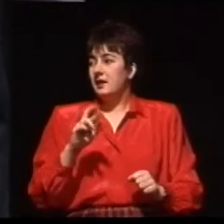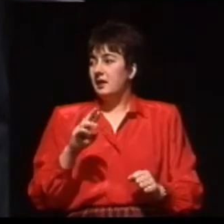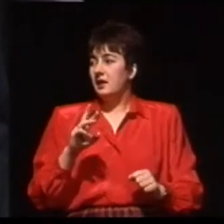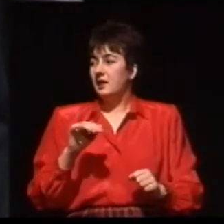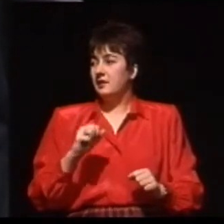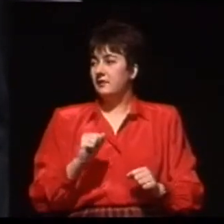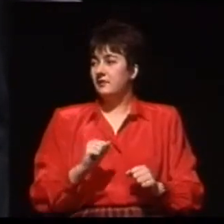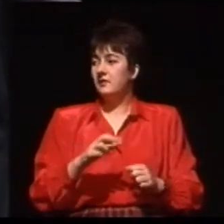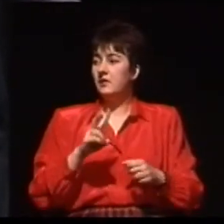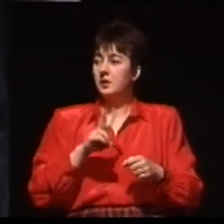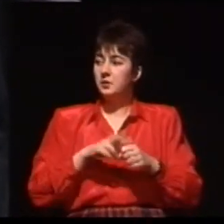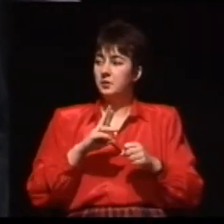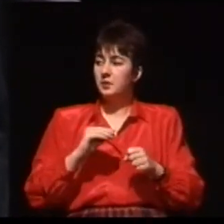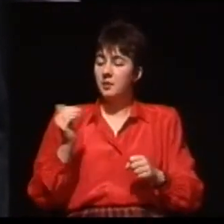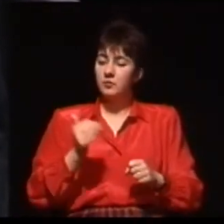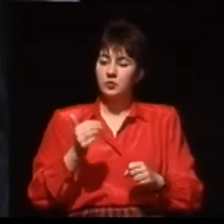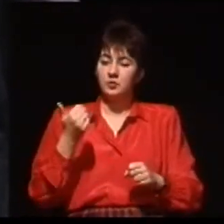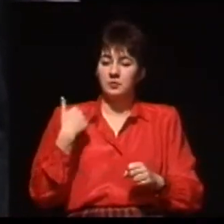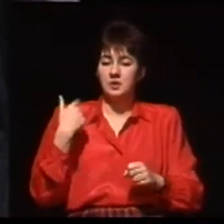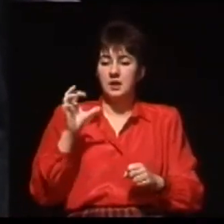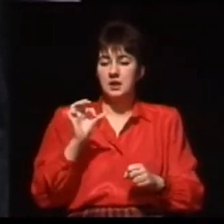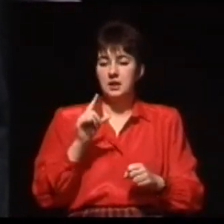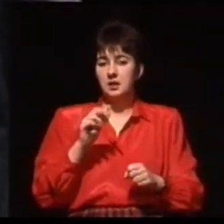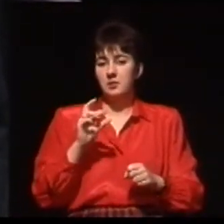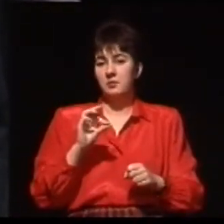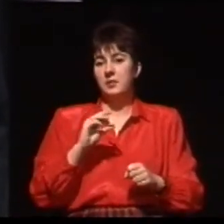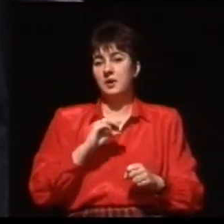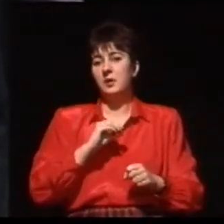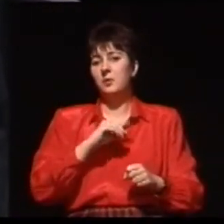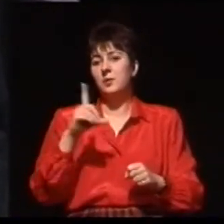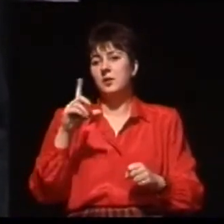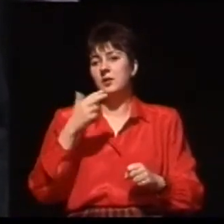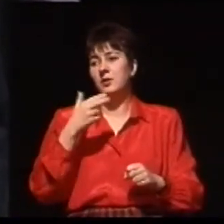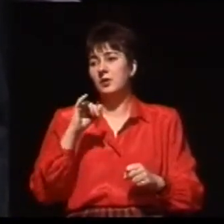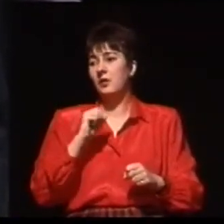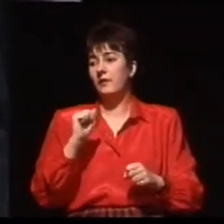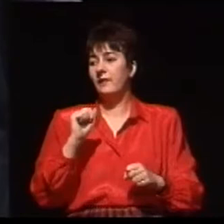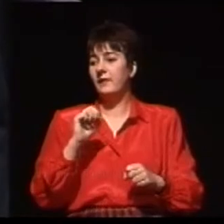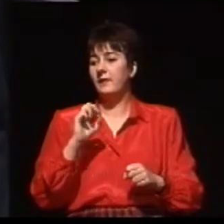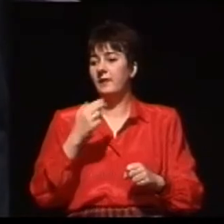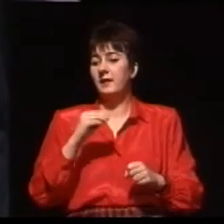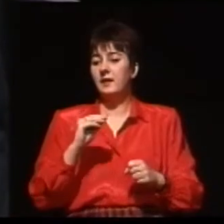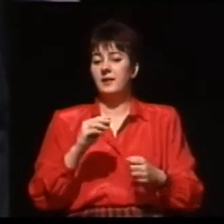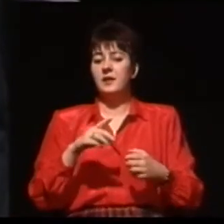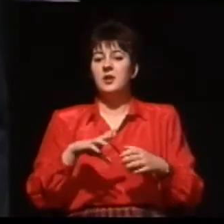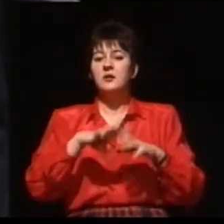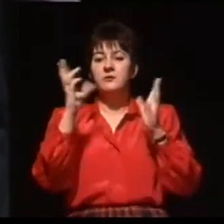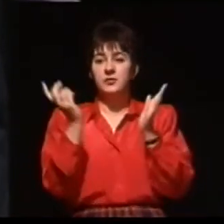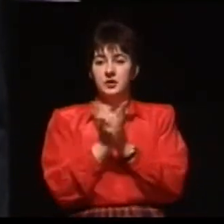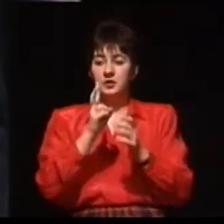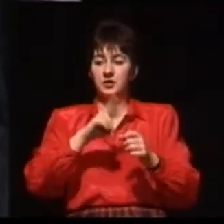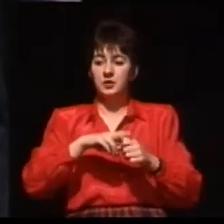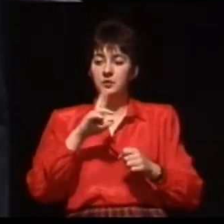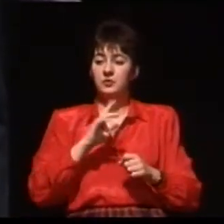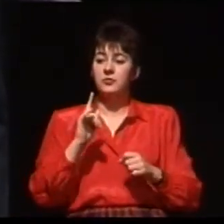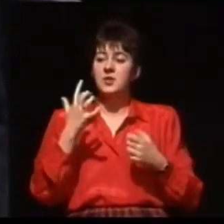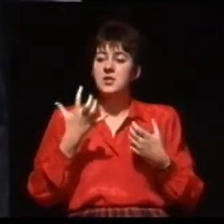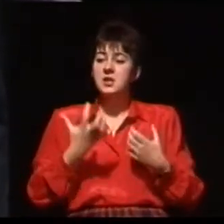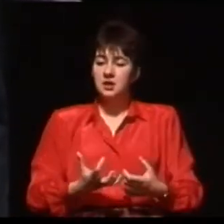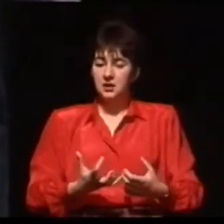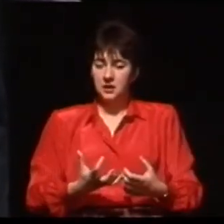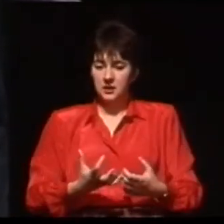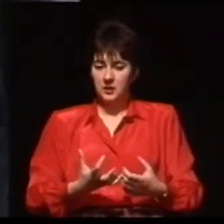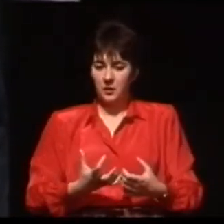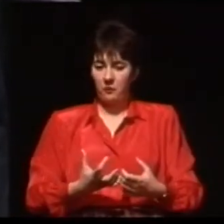ośrodek, który został zorganizowany w Warszawie przy ulicy Góryckiej jest otwarty. I wszyscy, którzy oczekują bez względu na to, czy